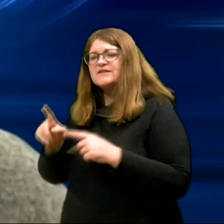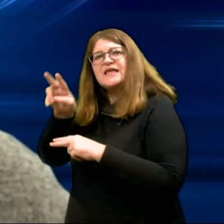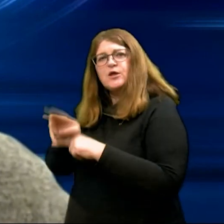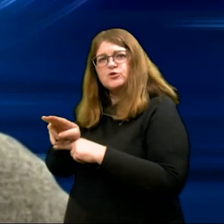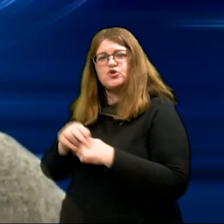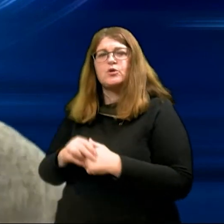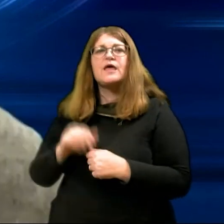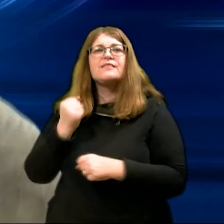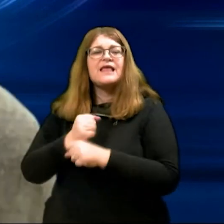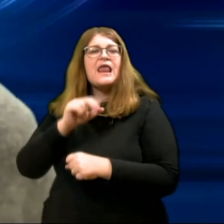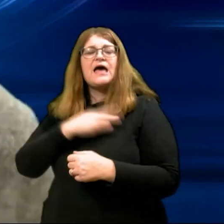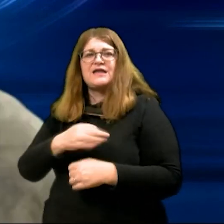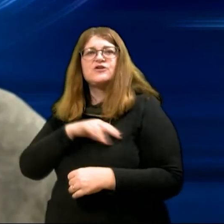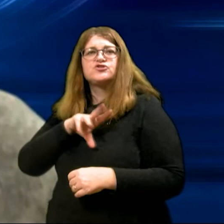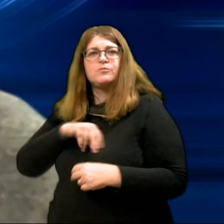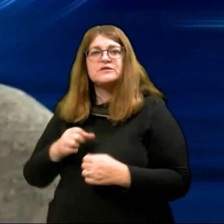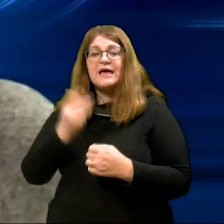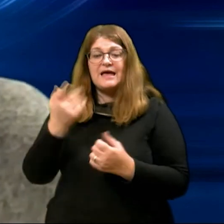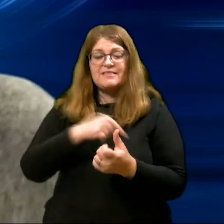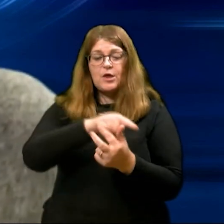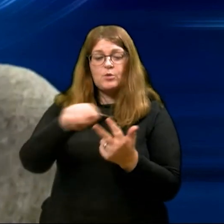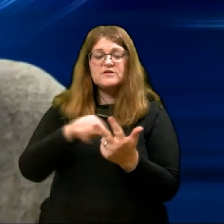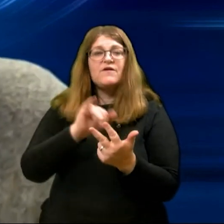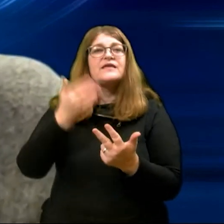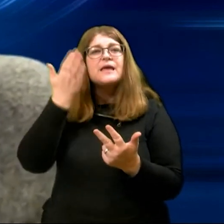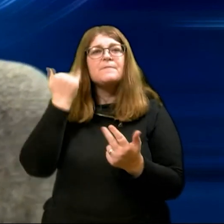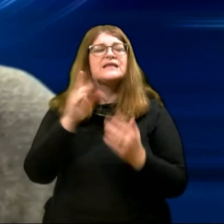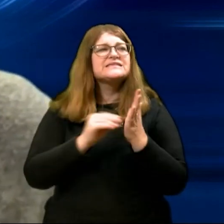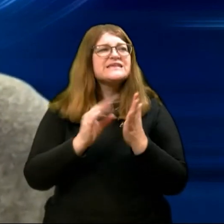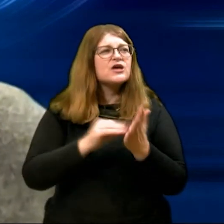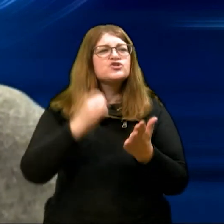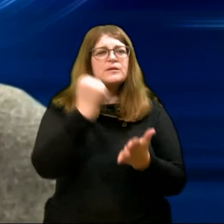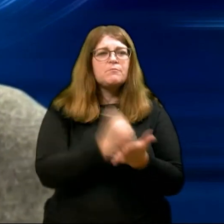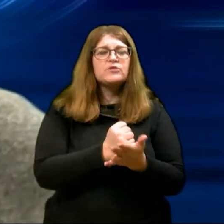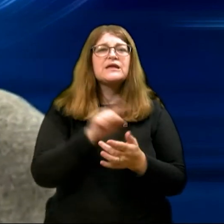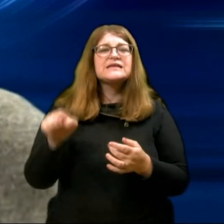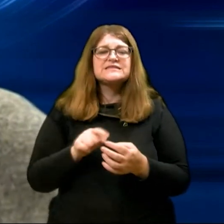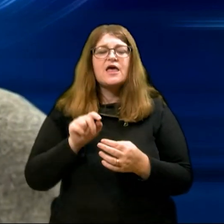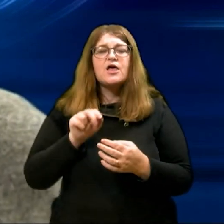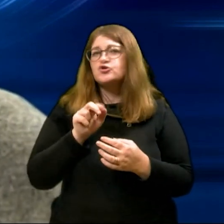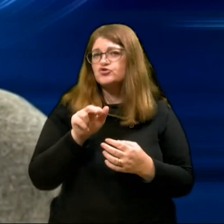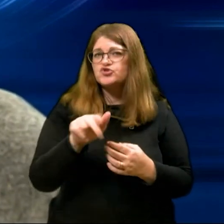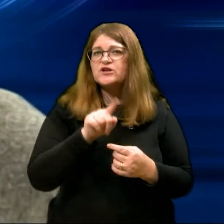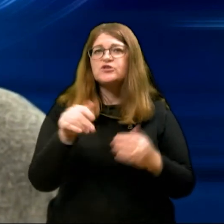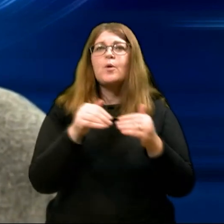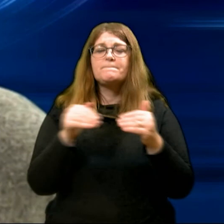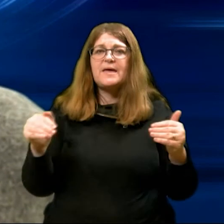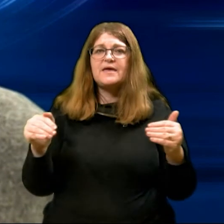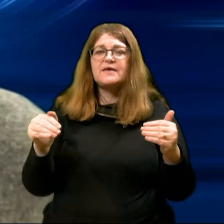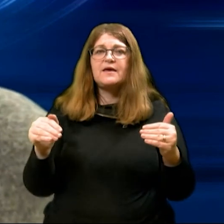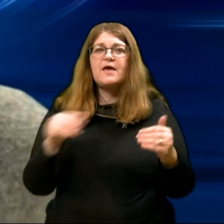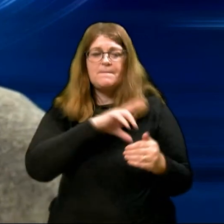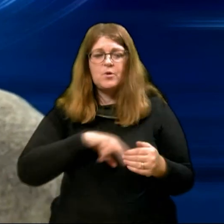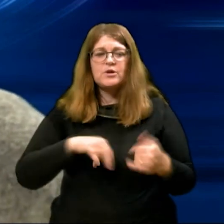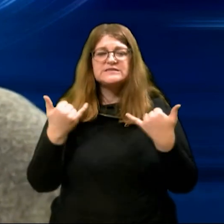dela hrvaških policistov. Me zanima, katera od teh treh stvari je bila in s kakšnimi potredili ste šli do meje. Policija je